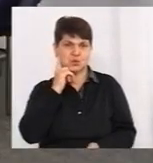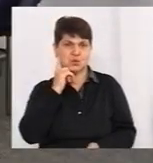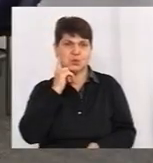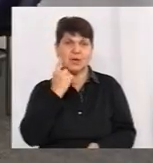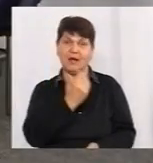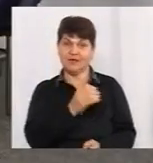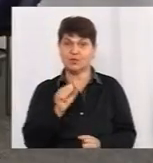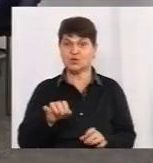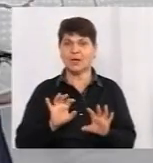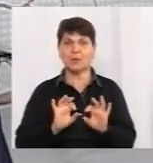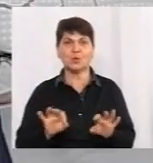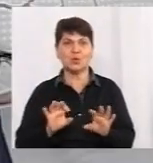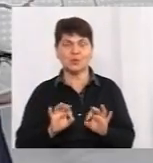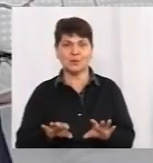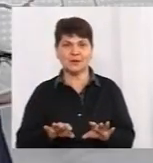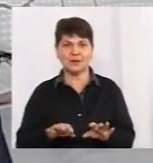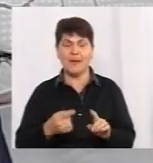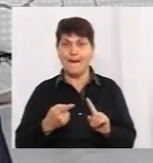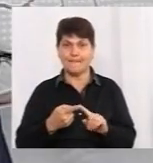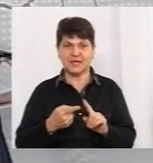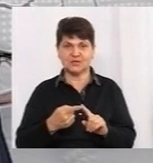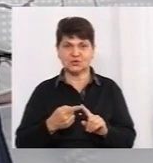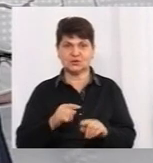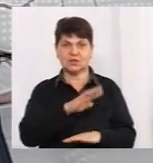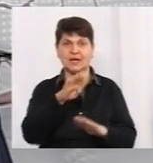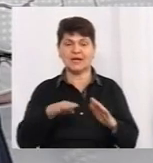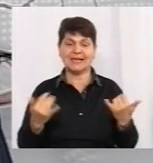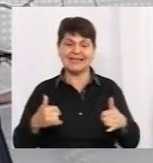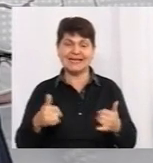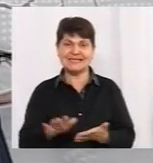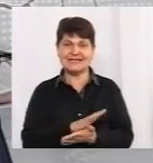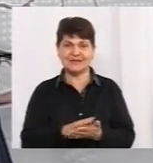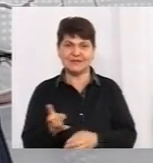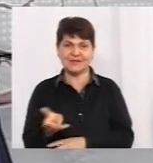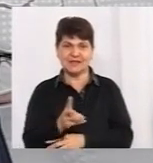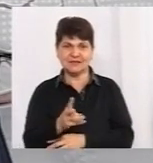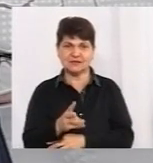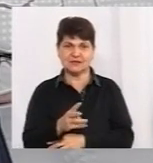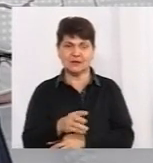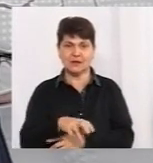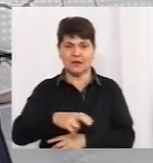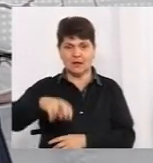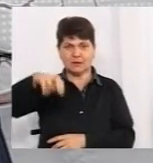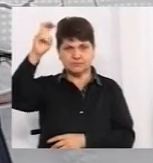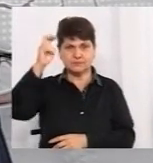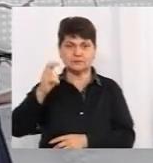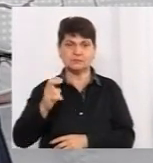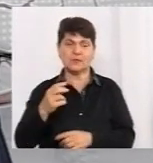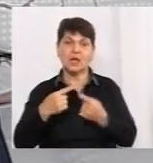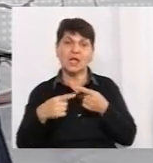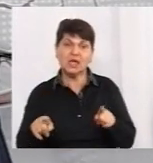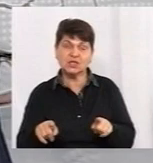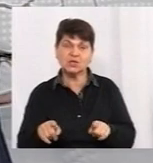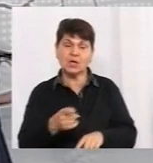прокоментувати? Перше, дезинфекцію під'їздів проводять трошки інші, це комунальщики. Якщо це